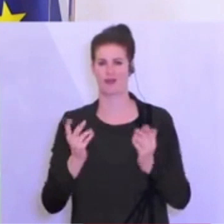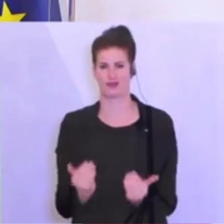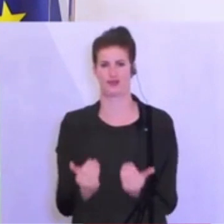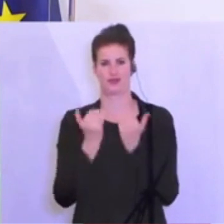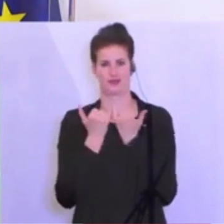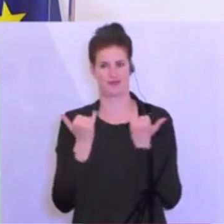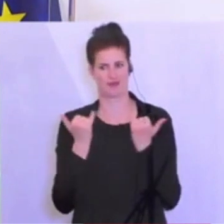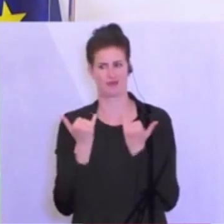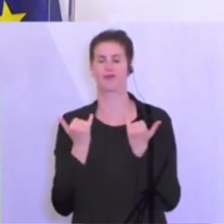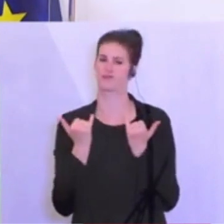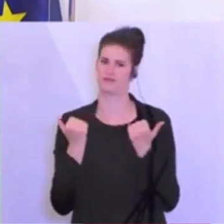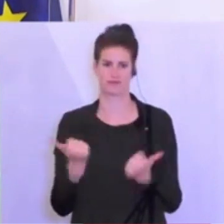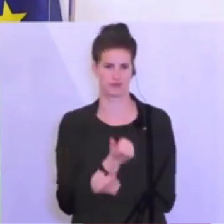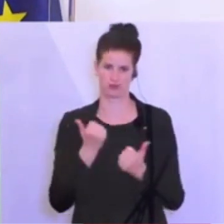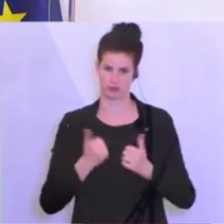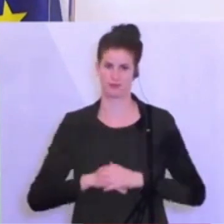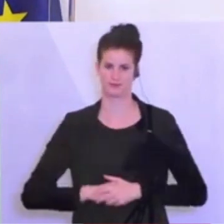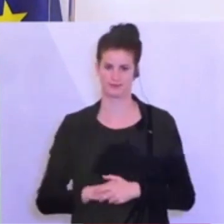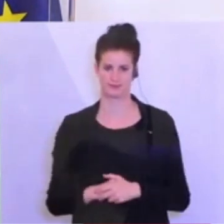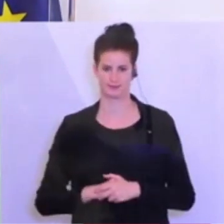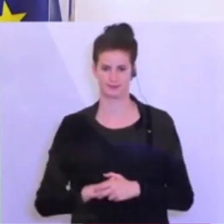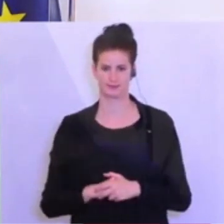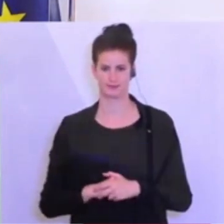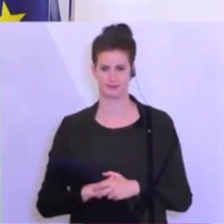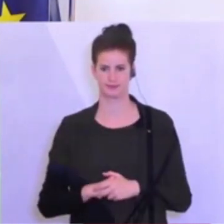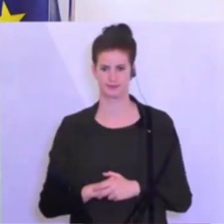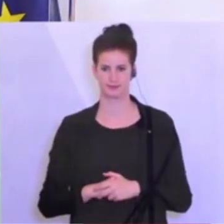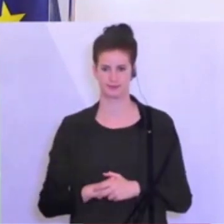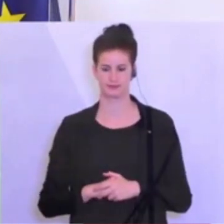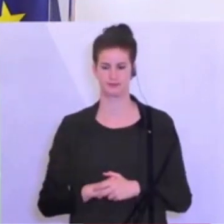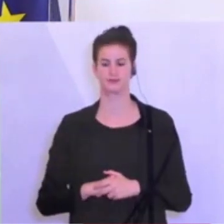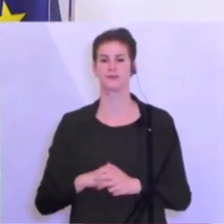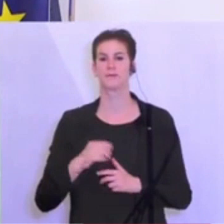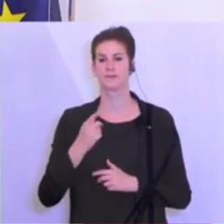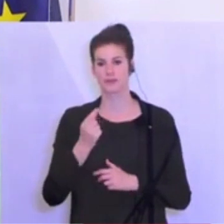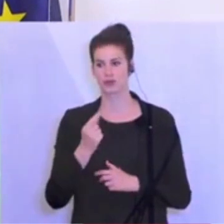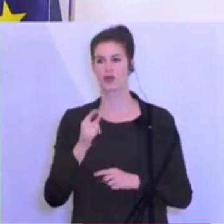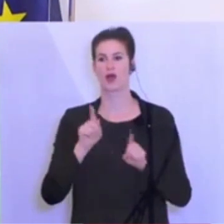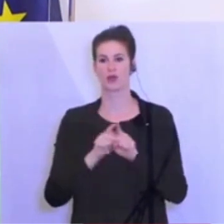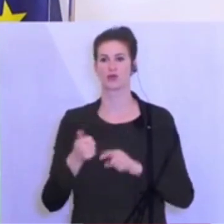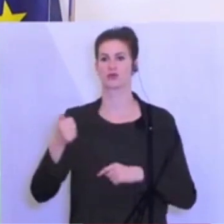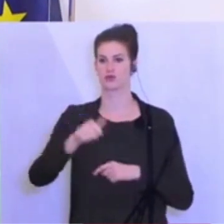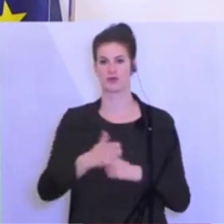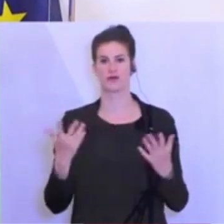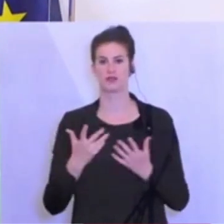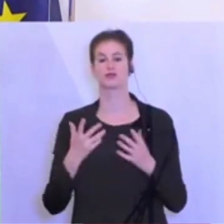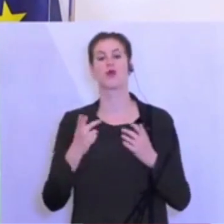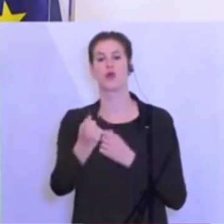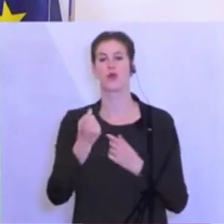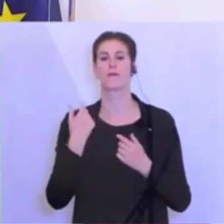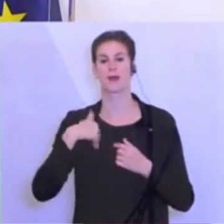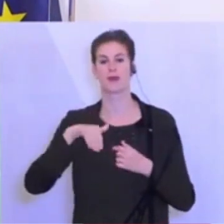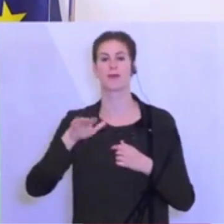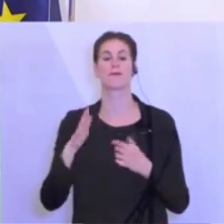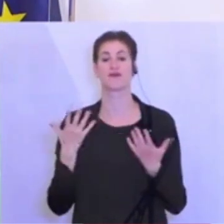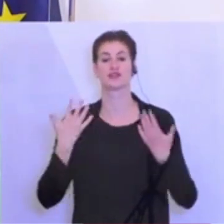weiterhin niedrig halten können. Darüber hinaus, sehr geehrte Damen und Herren, haben wir auch weitere Lockerungsschritte